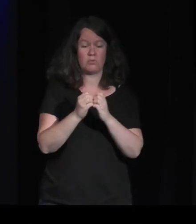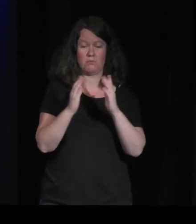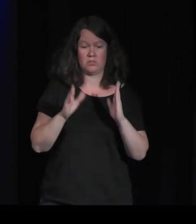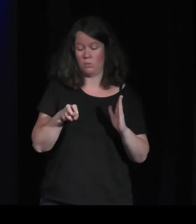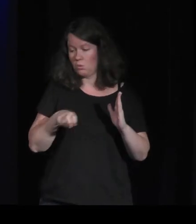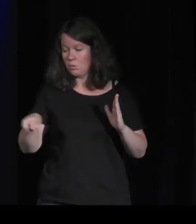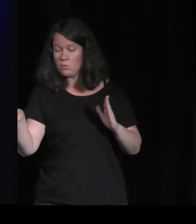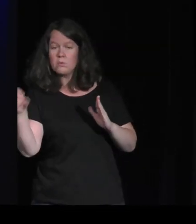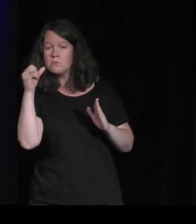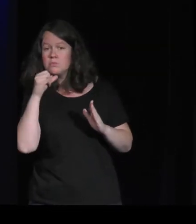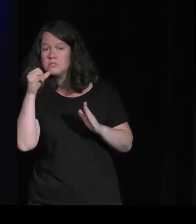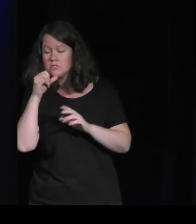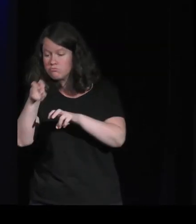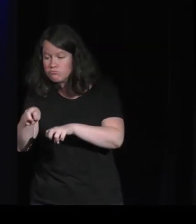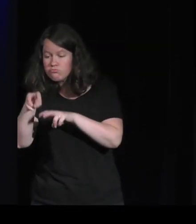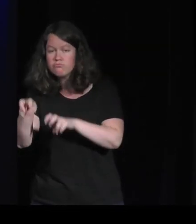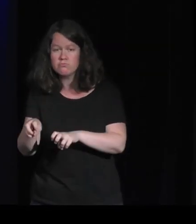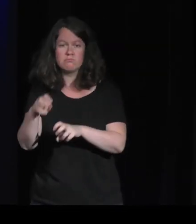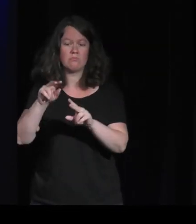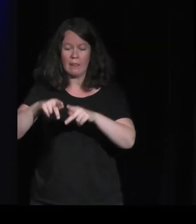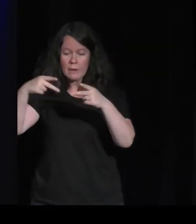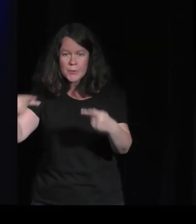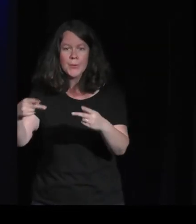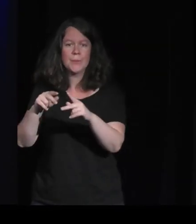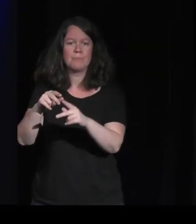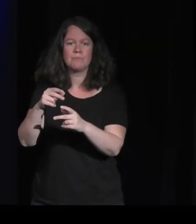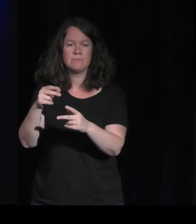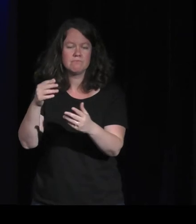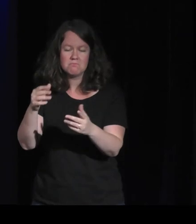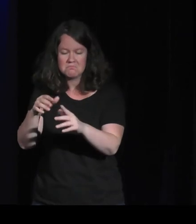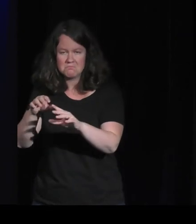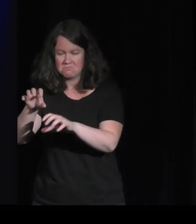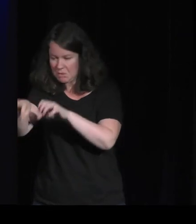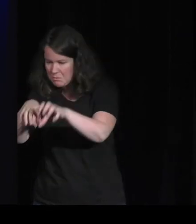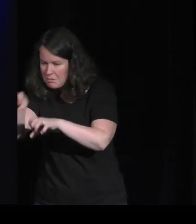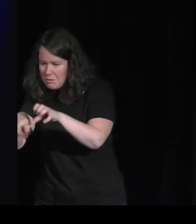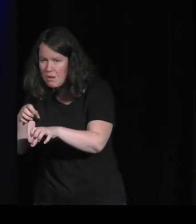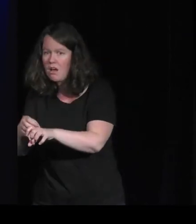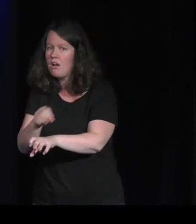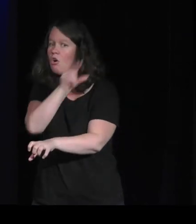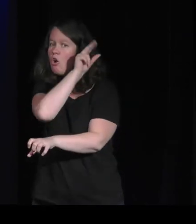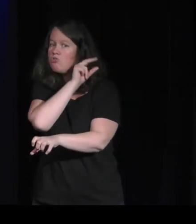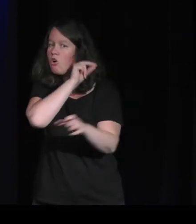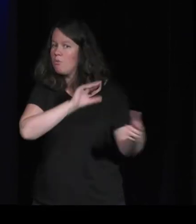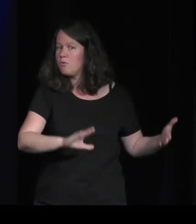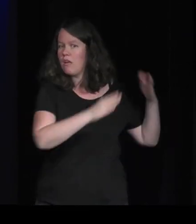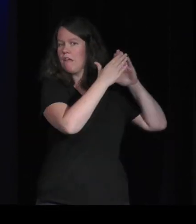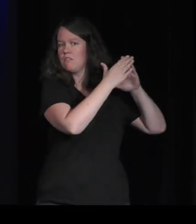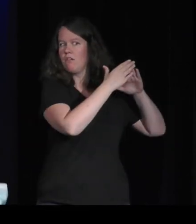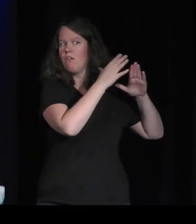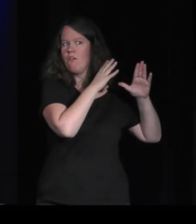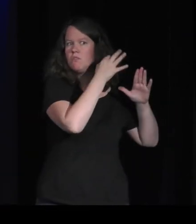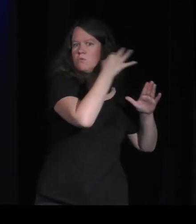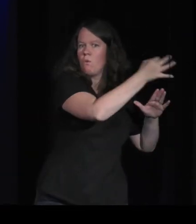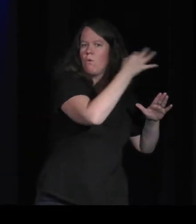mettre de l'eau, en même temps parler à ma grand-mère, et puis au loin, j'entends quelqu'un qui fait de l'écho de l'autre côté de la vallée, ma mission, elle est remplie.